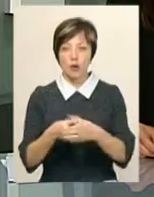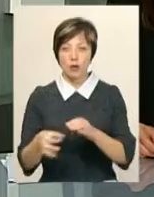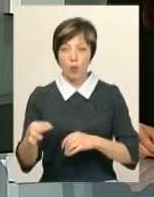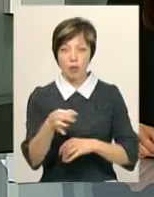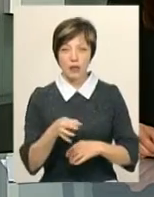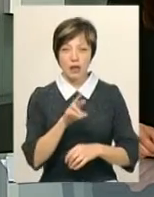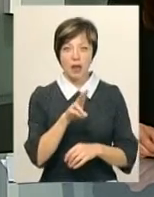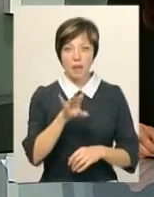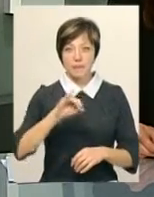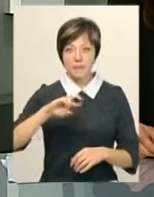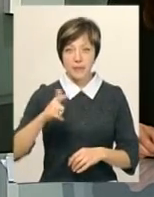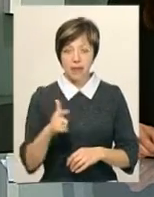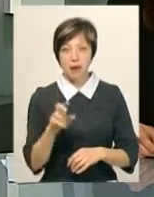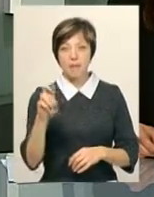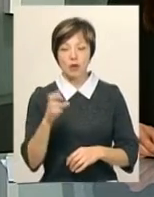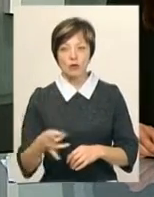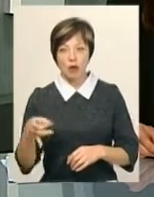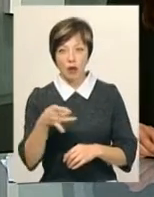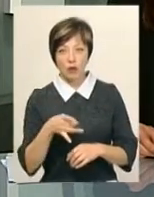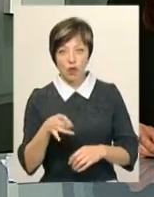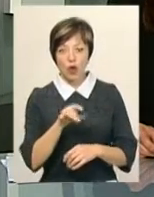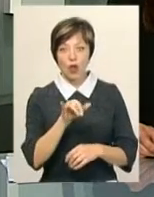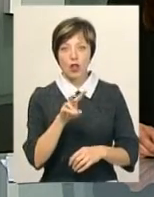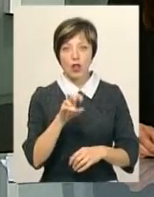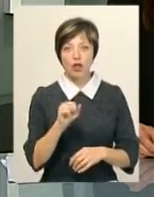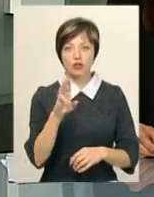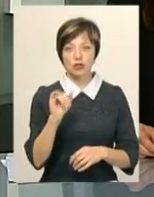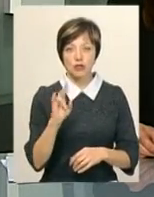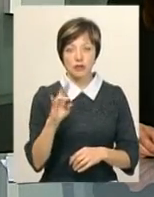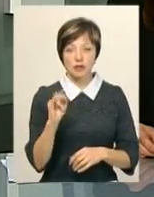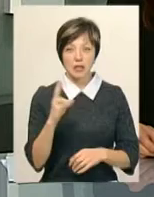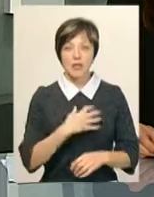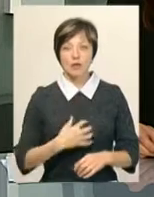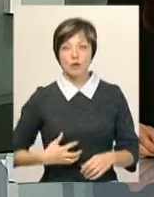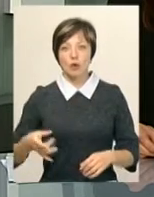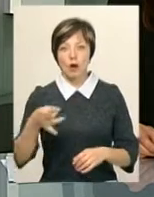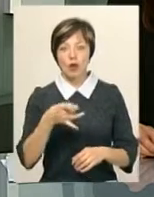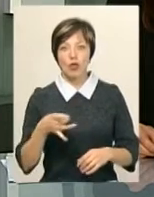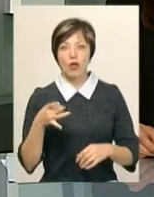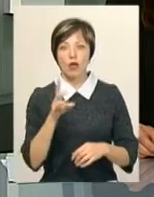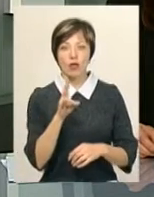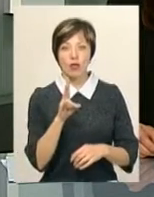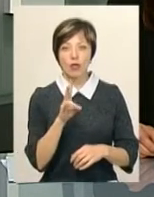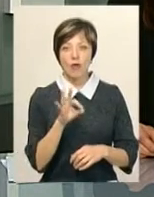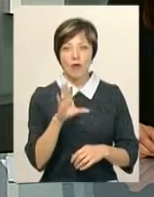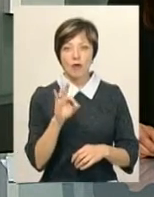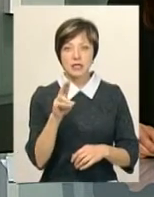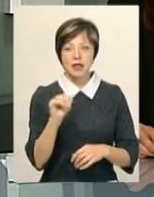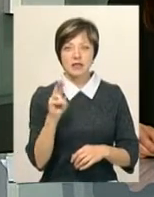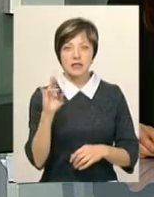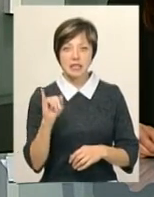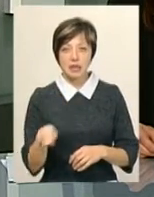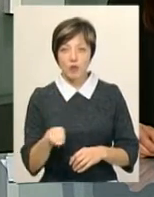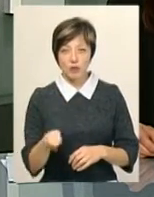Ямпільській селищні Білогірського району, Улашанівській сільській Славутського району та Новоставецькій сільській